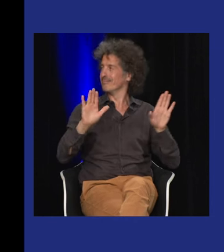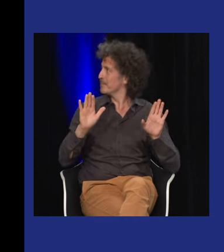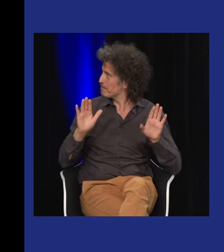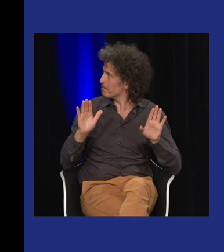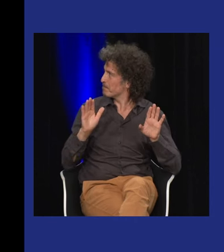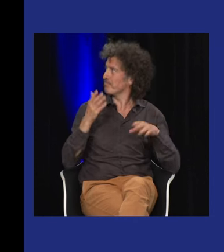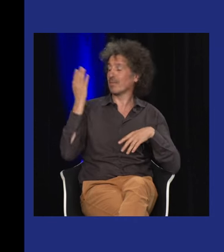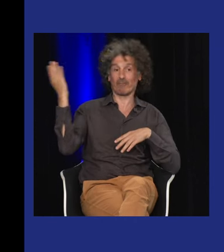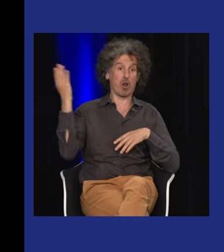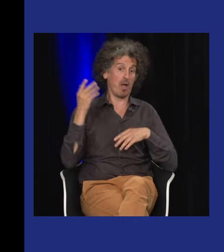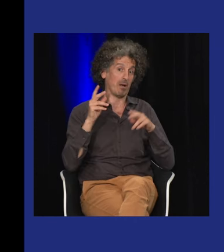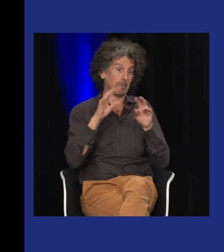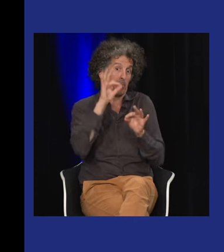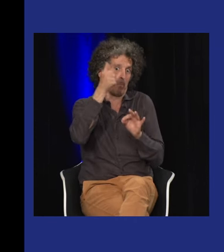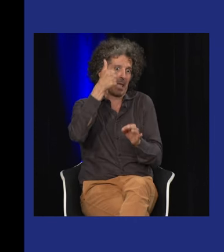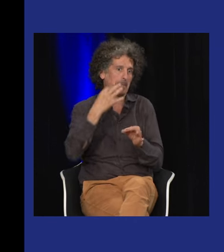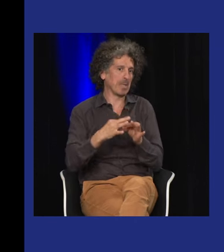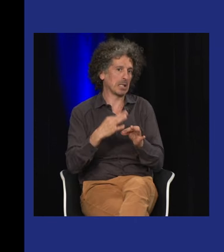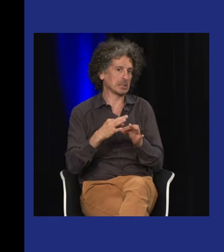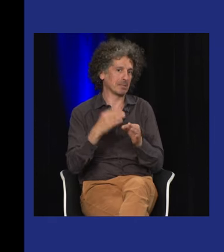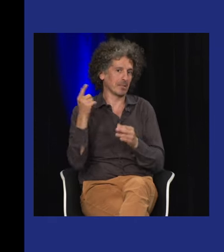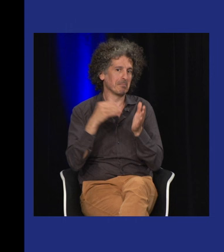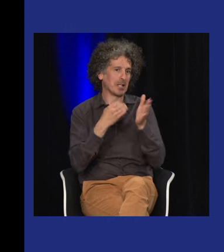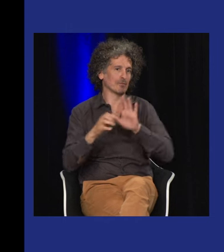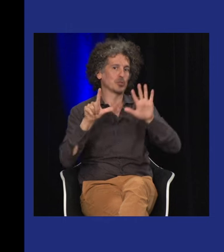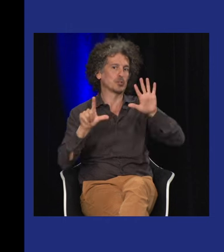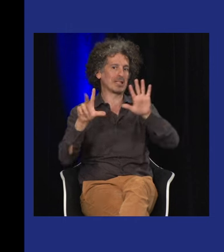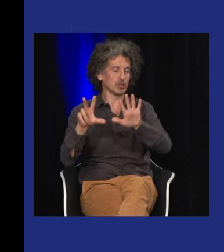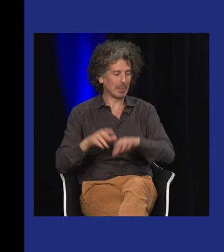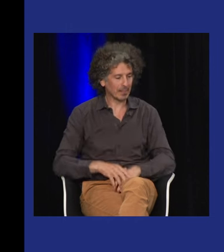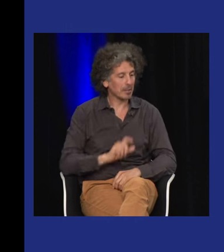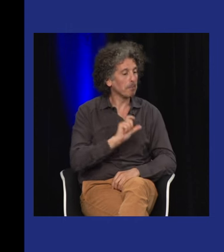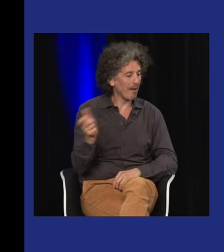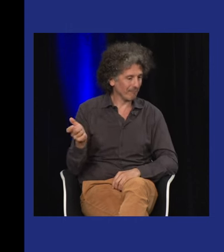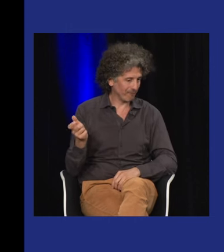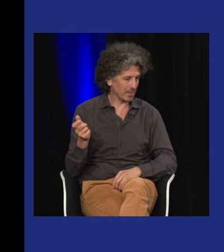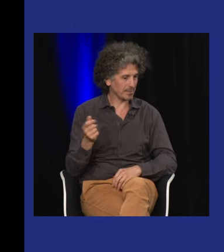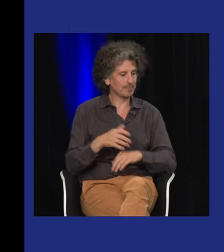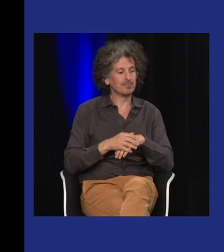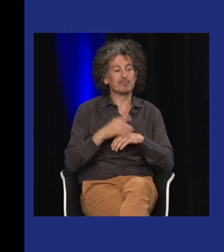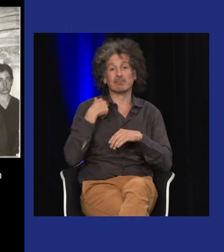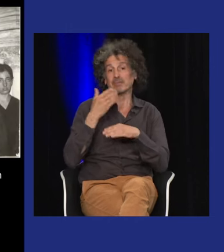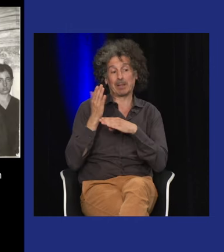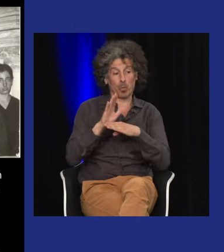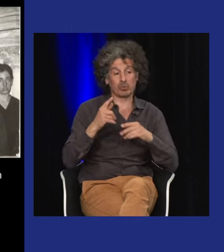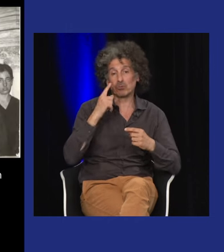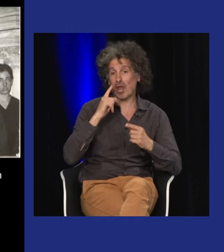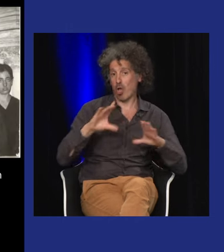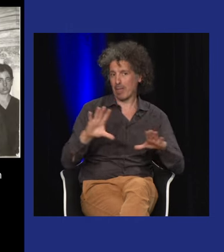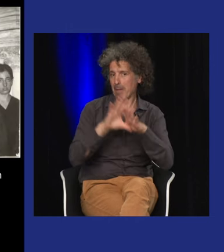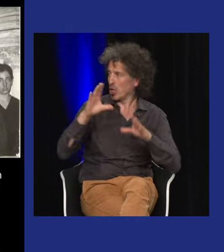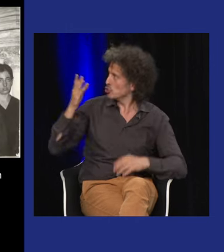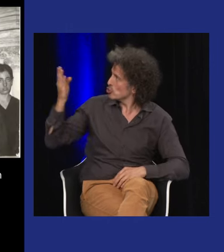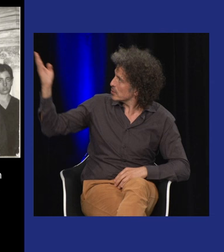effectivement le vide qui est un peu représenté pas de lien avec les personnes entendantes cette pièce a été représentée en 1978